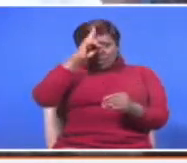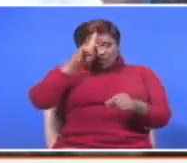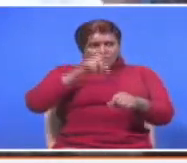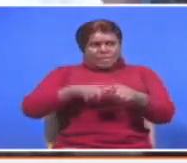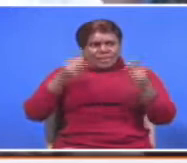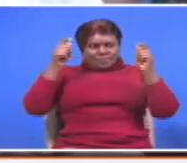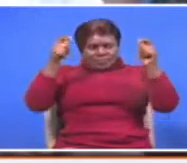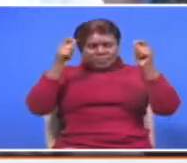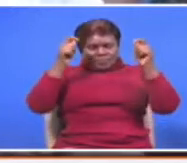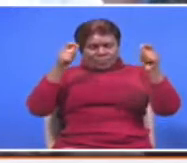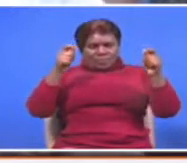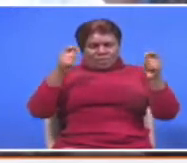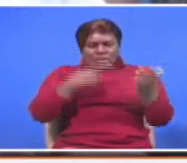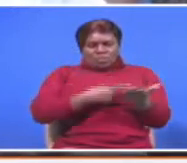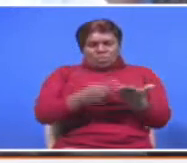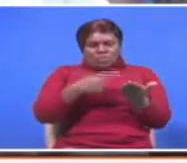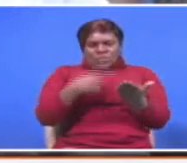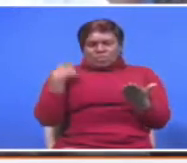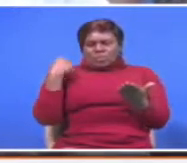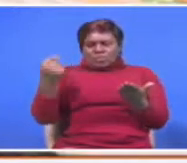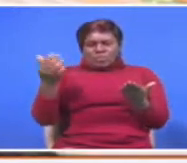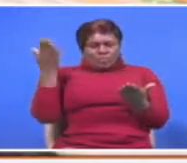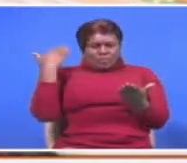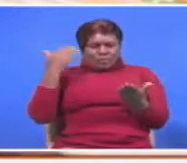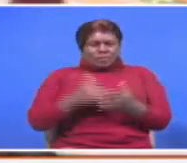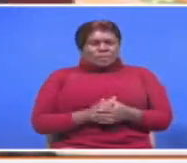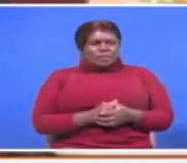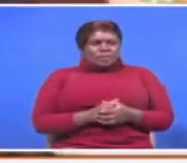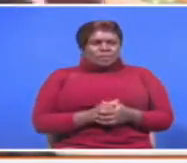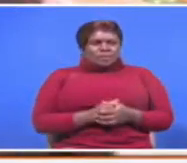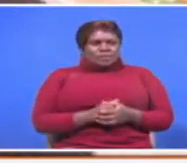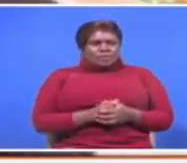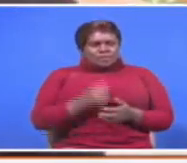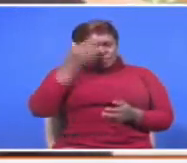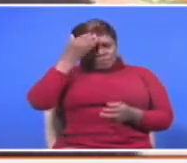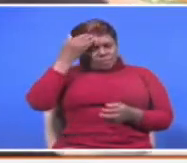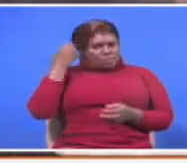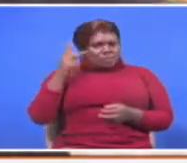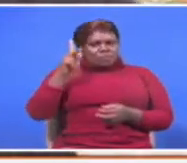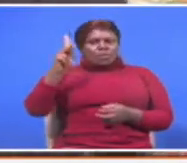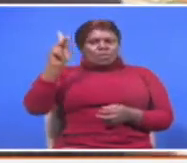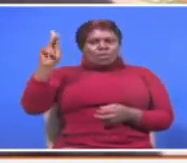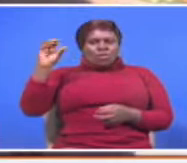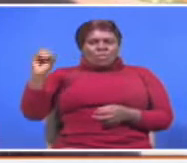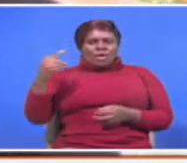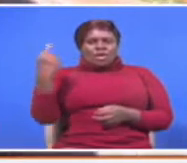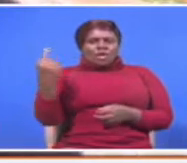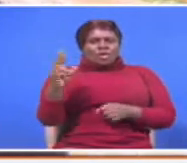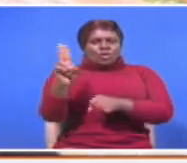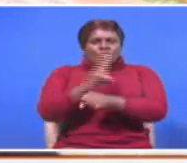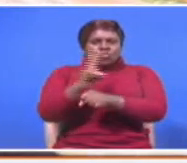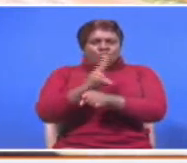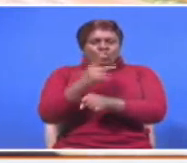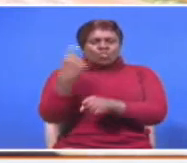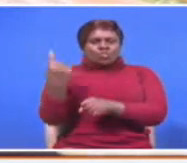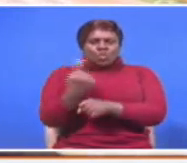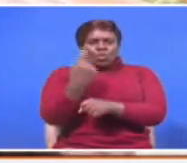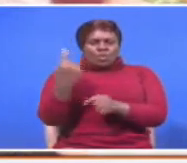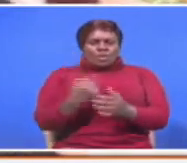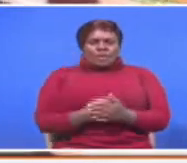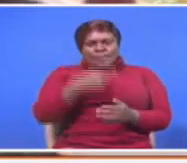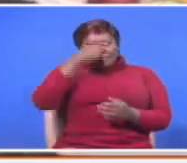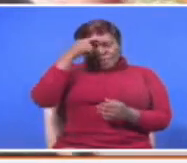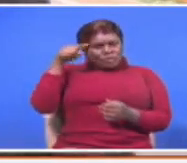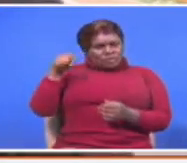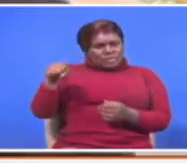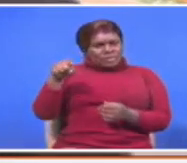wa maandamano ya wiki chache zilizopita. Mr. Kome is but an instrument, because